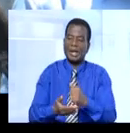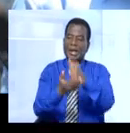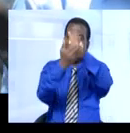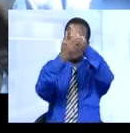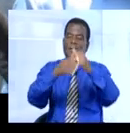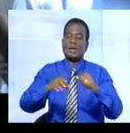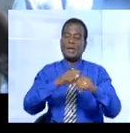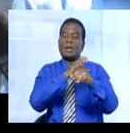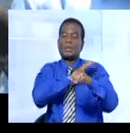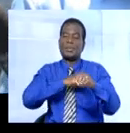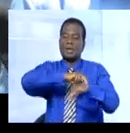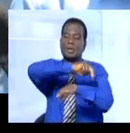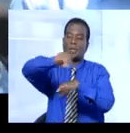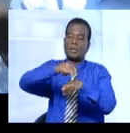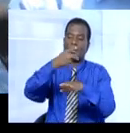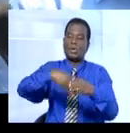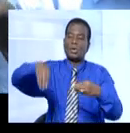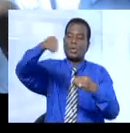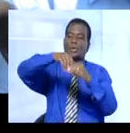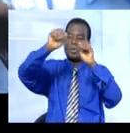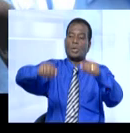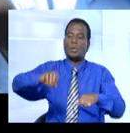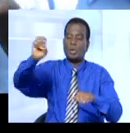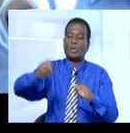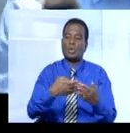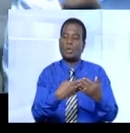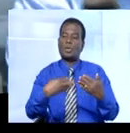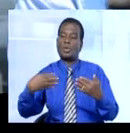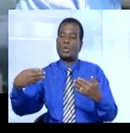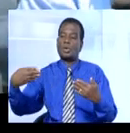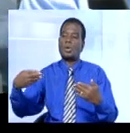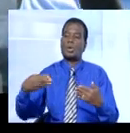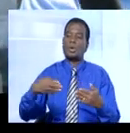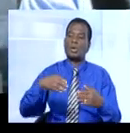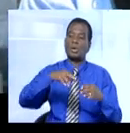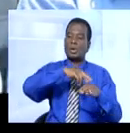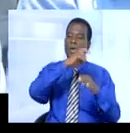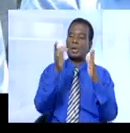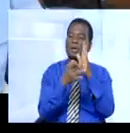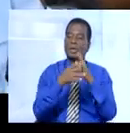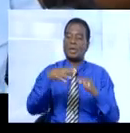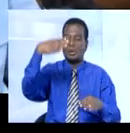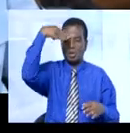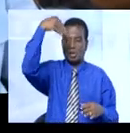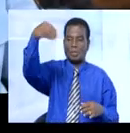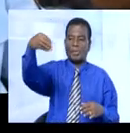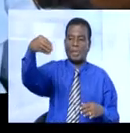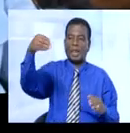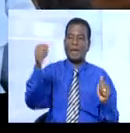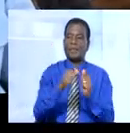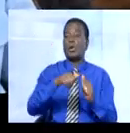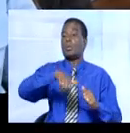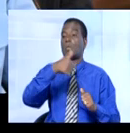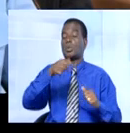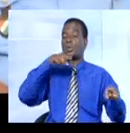nationale au renforcement de ses capacités matérielles, pédiques et humaines. Face aux nombreux autres